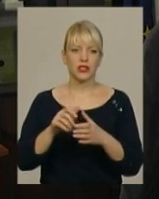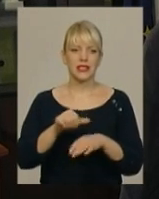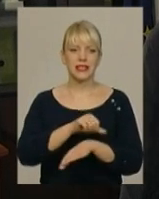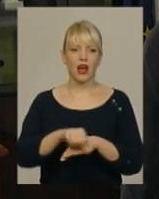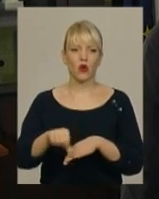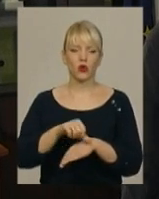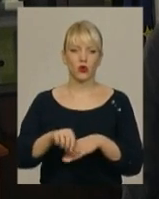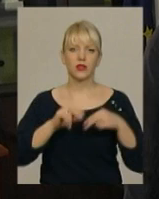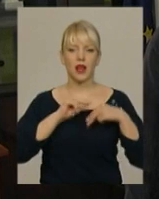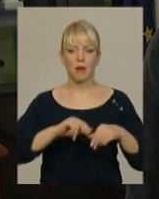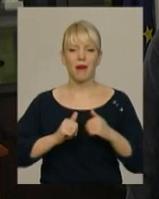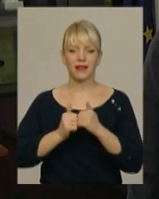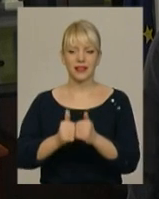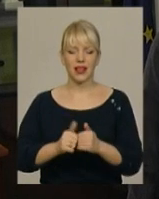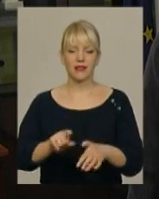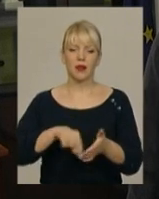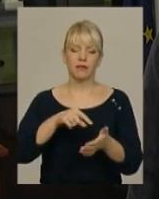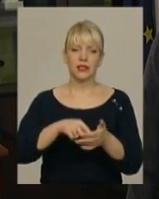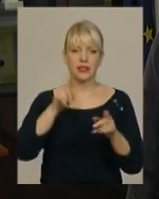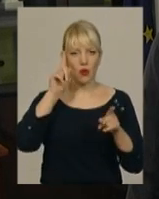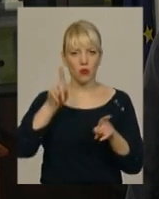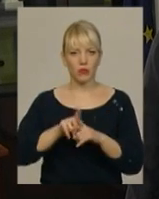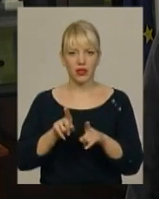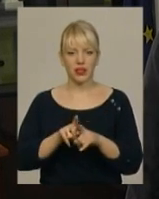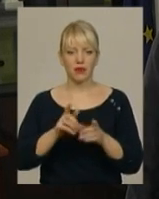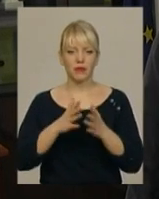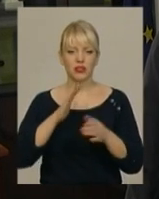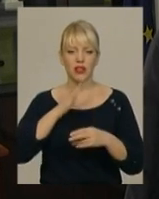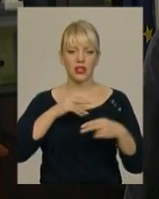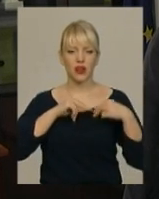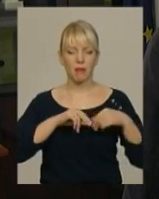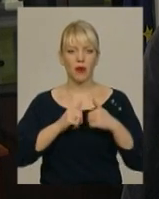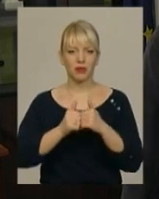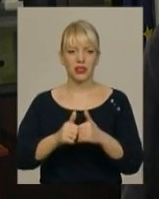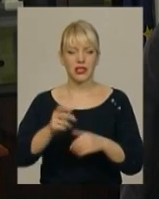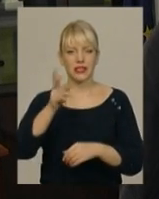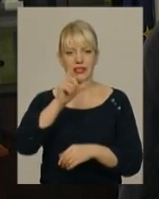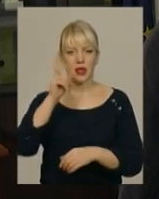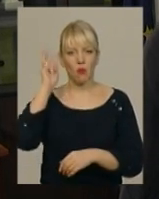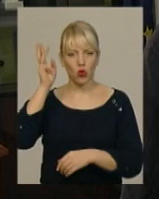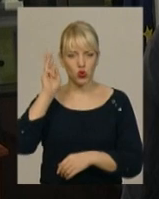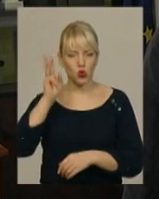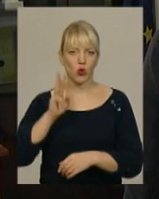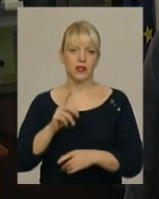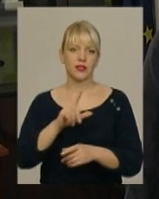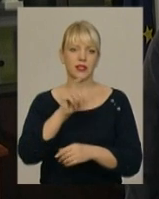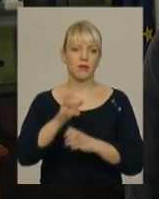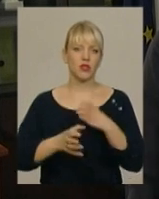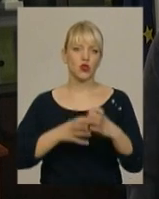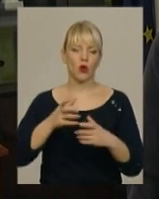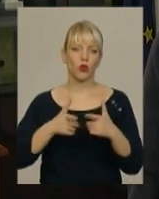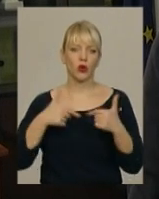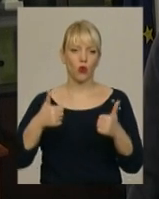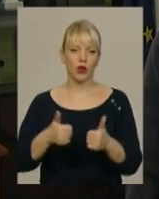партнерів, більше міст-побратимів, більше наших партнерів з посольств, з міжнародних